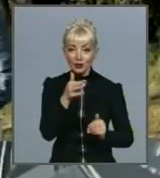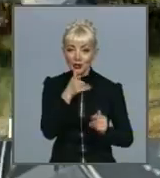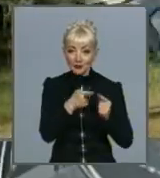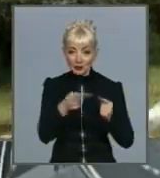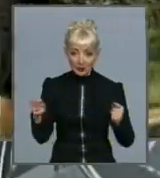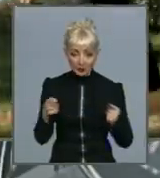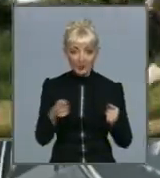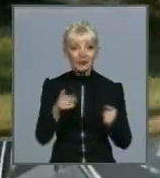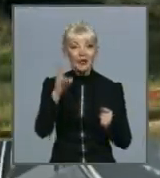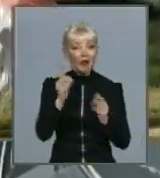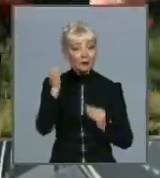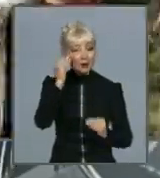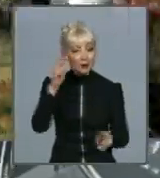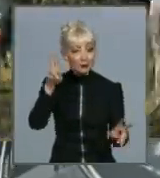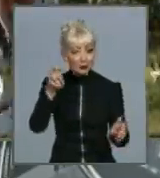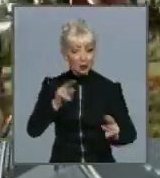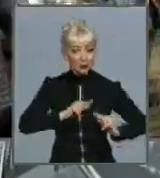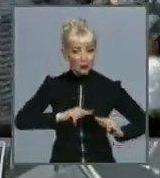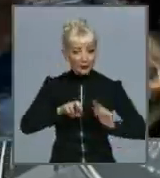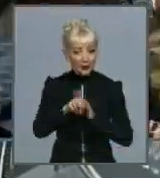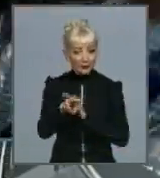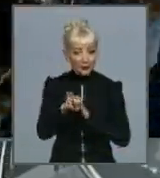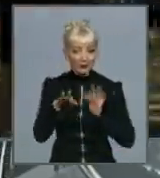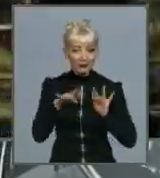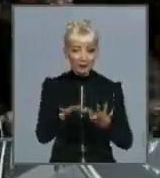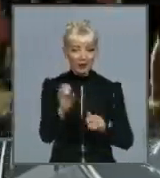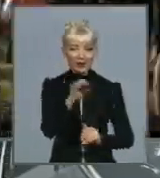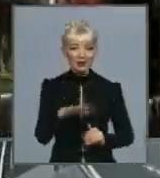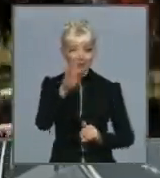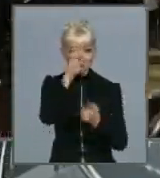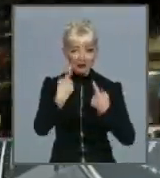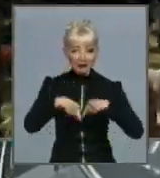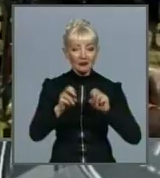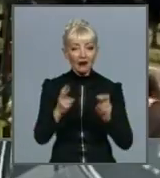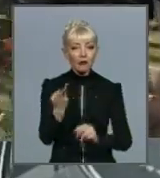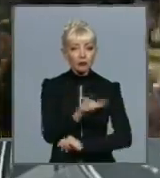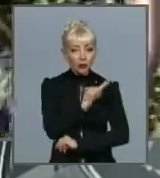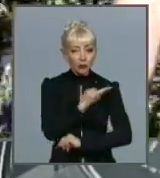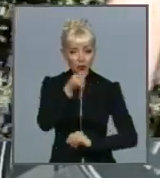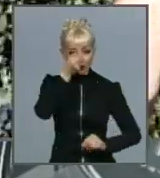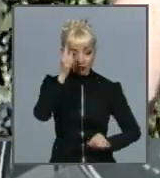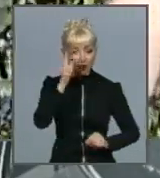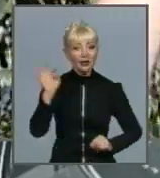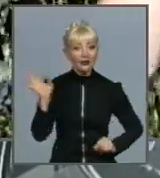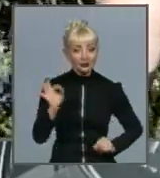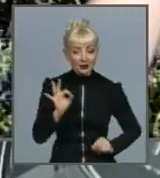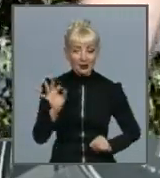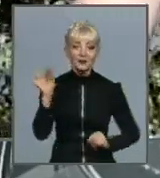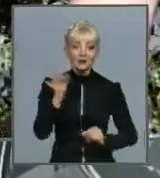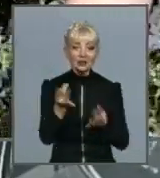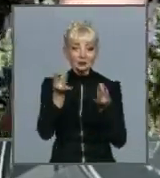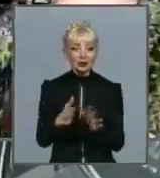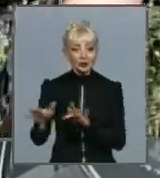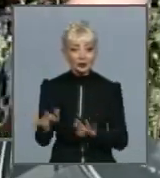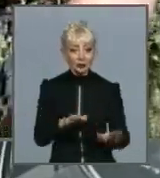трудової міграції українців сприяють заходи європейських країн, таких як Польща, Чехія, Німеччина, спростити процедуру працевлаштування